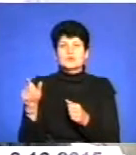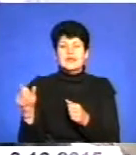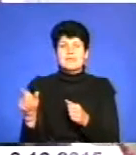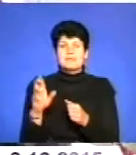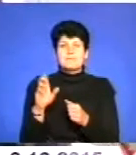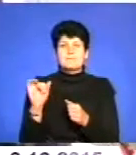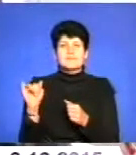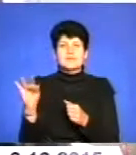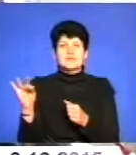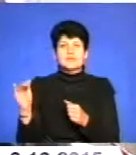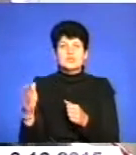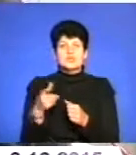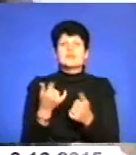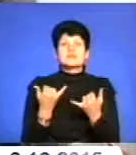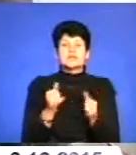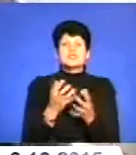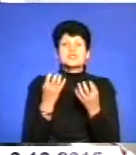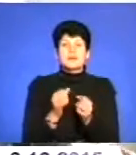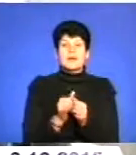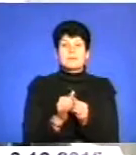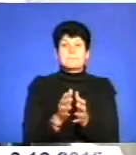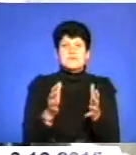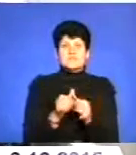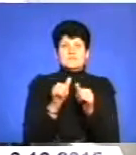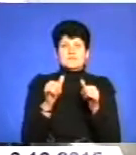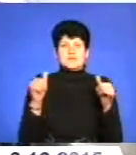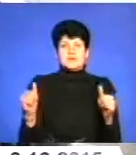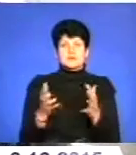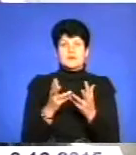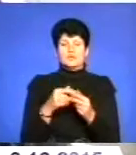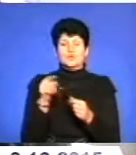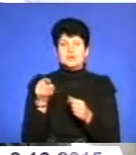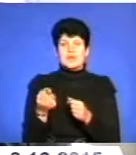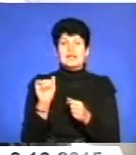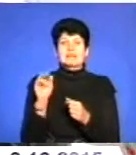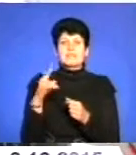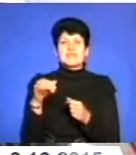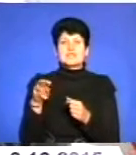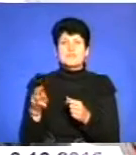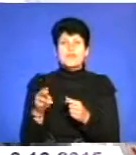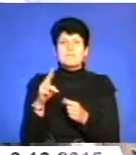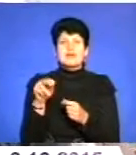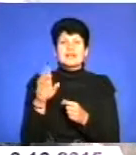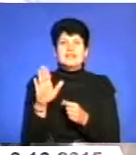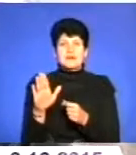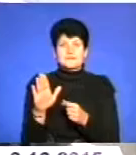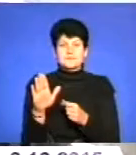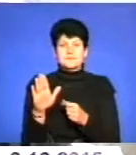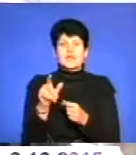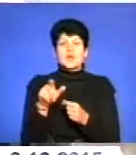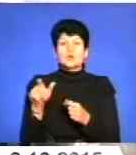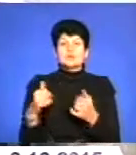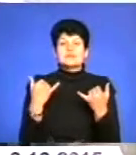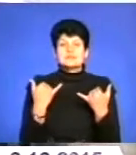біржі. У вас вона ще більше зараз, за рахунок цього адміністрування ПДВ. Тому що люди